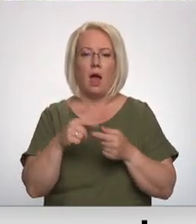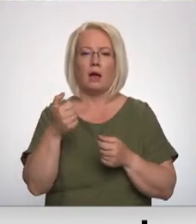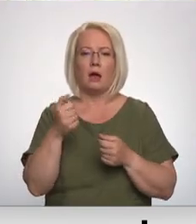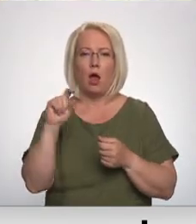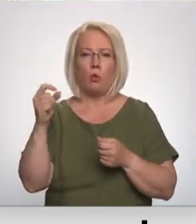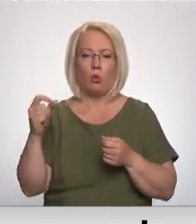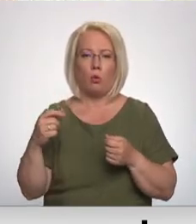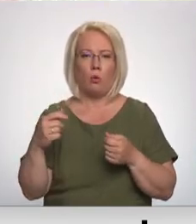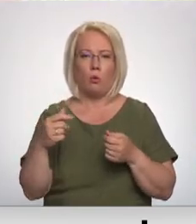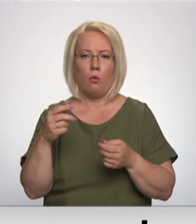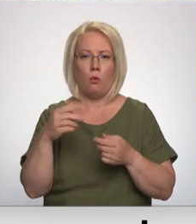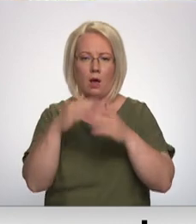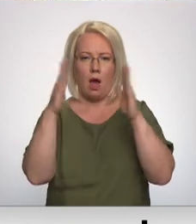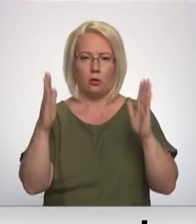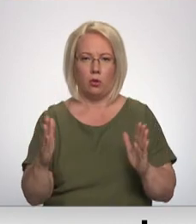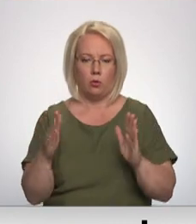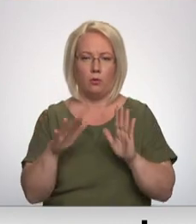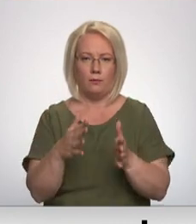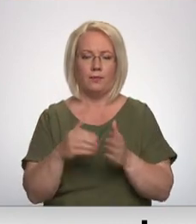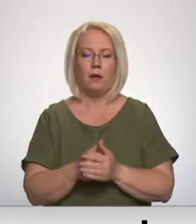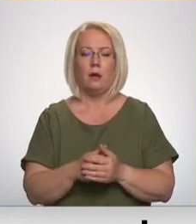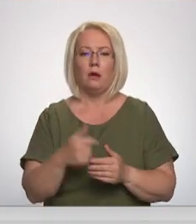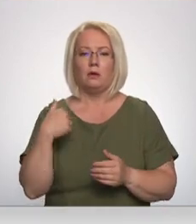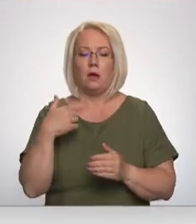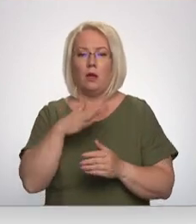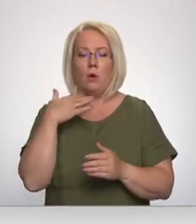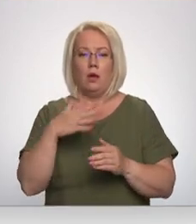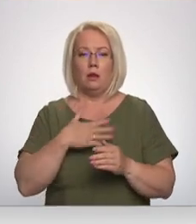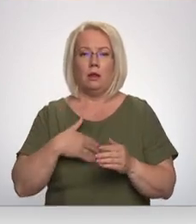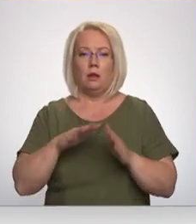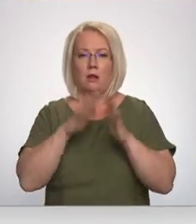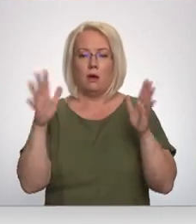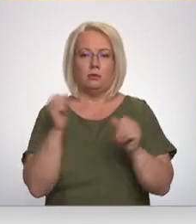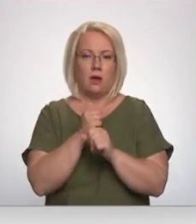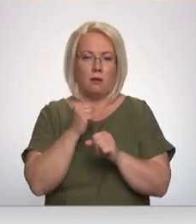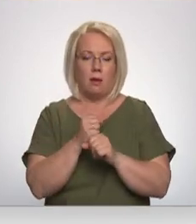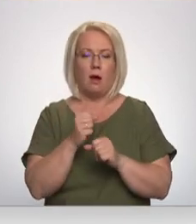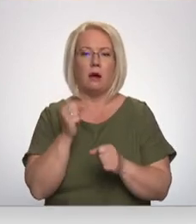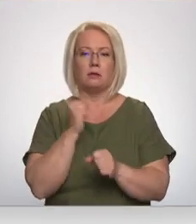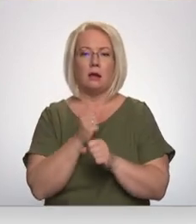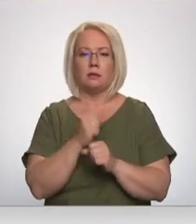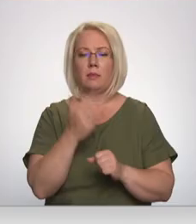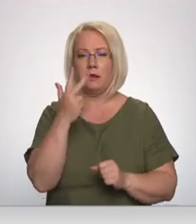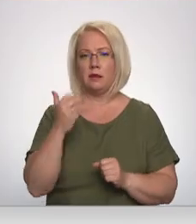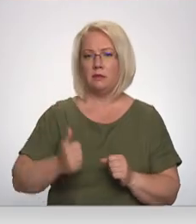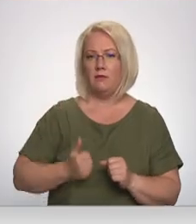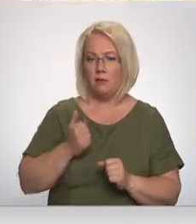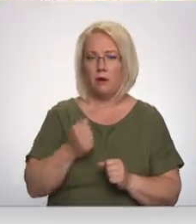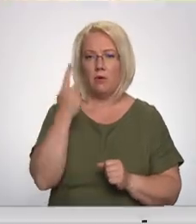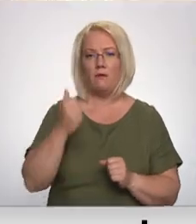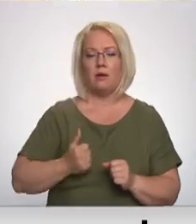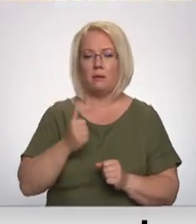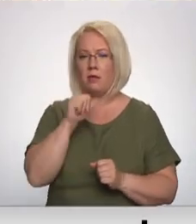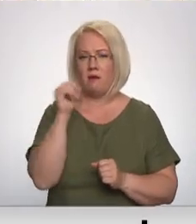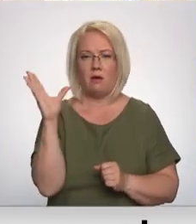Jā, ir ļoti daudz darbi. Strādāsim ar trīs kompānijām, kas to vienlaicīgi darīs, jo viena kompānija to nevar uzspēt.